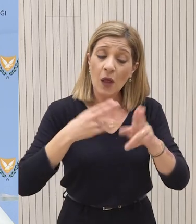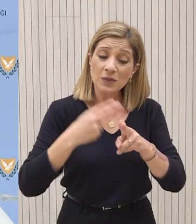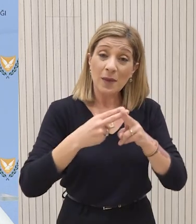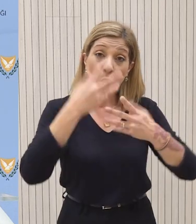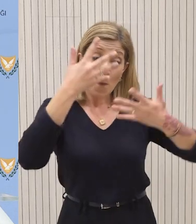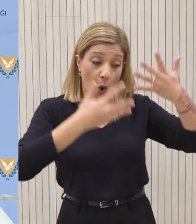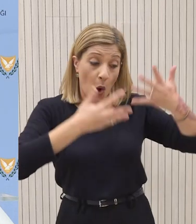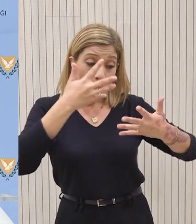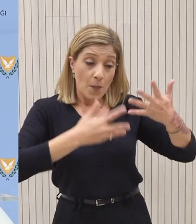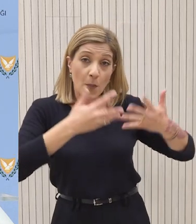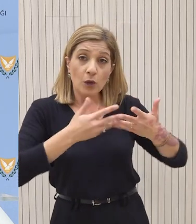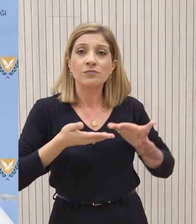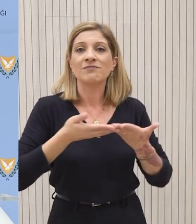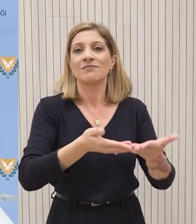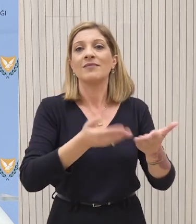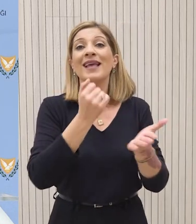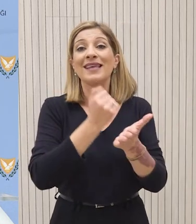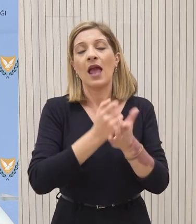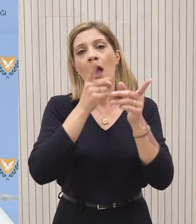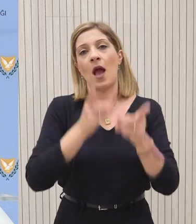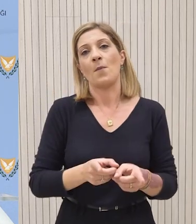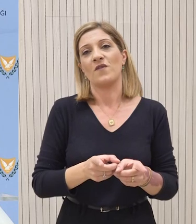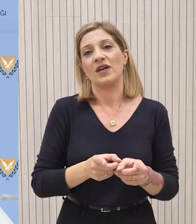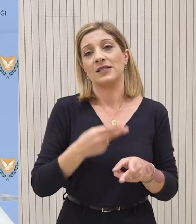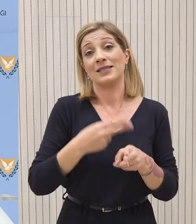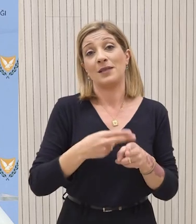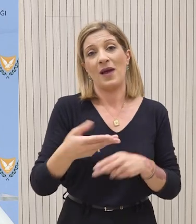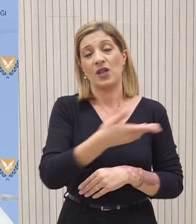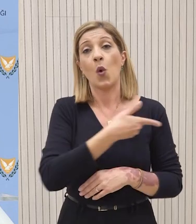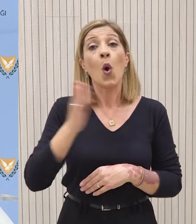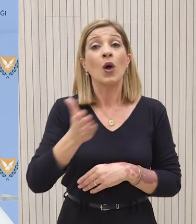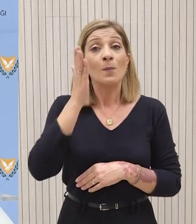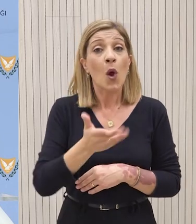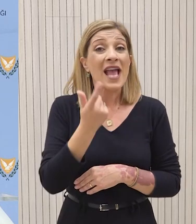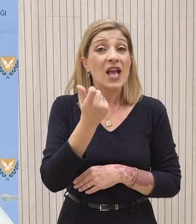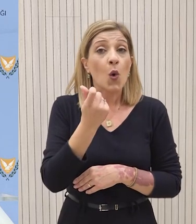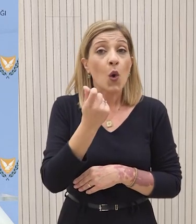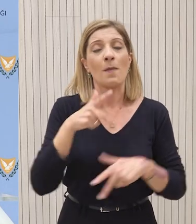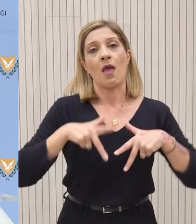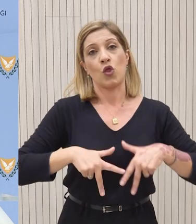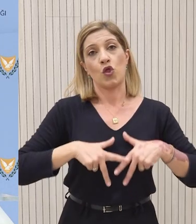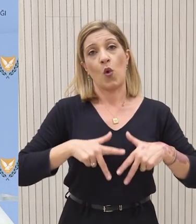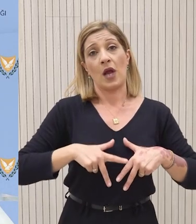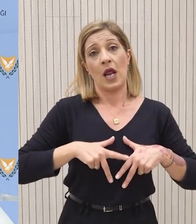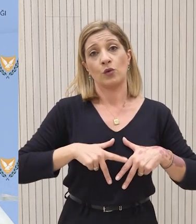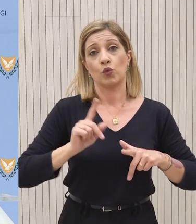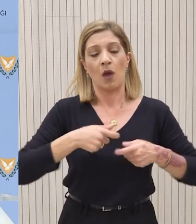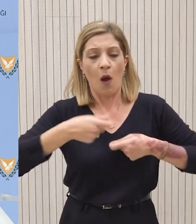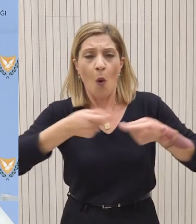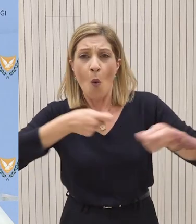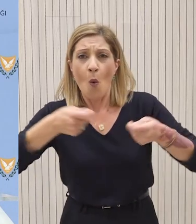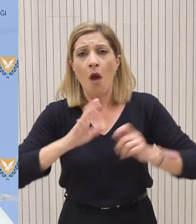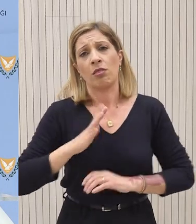προϋπολογισμό, αλλά και στην λήψη αποφάσεων πάντοτε εντός του πλαισίου των δημοσιονομικών δυνατοτήτων του κράτους. Με την ίδια υπευθυνότητα, με την ίδια